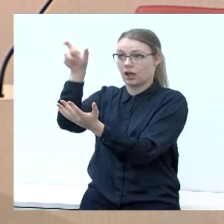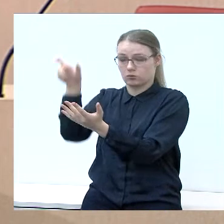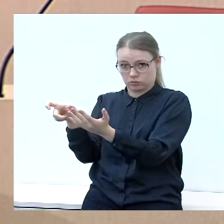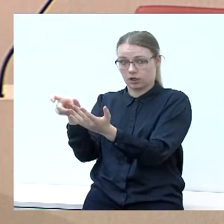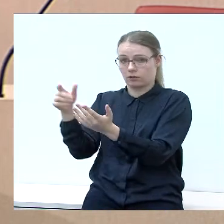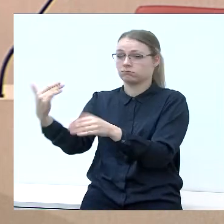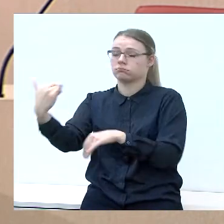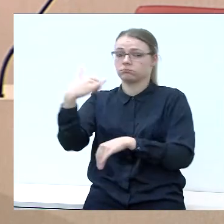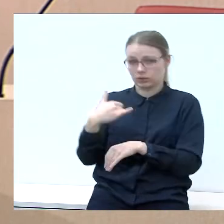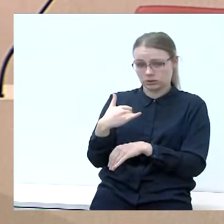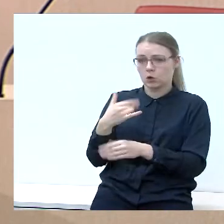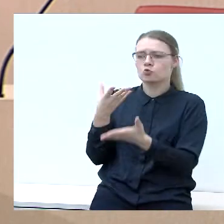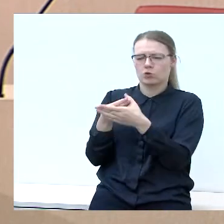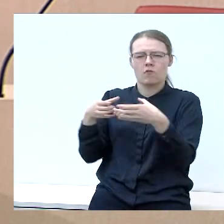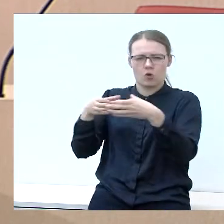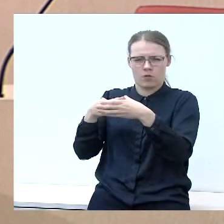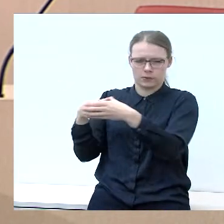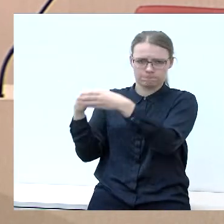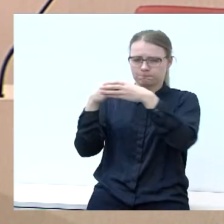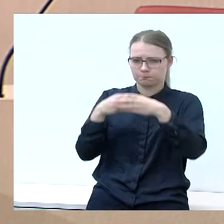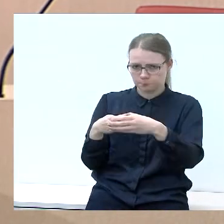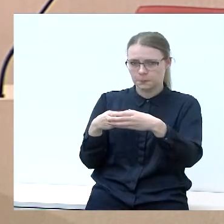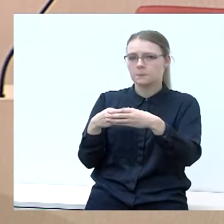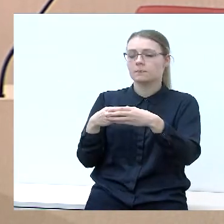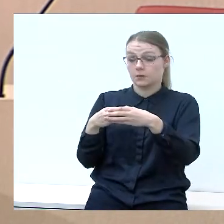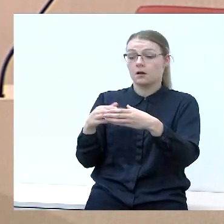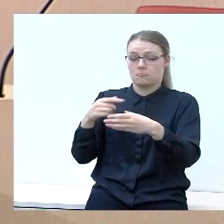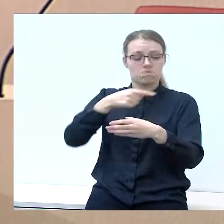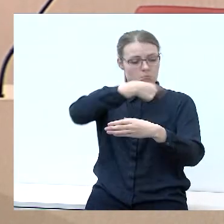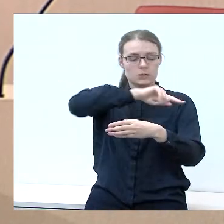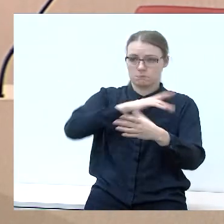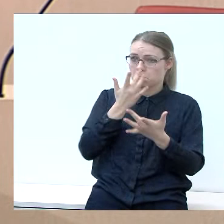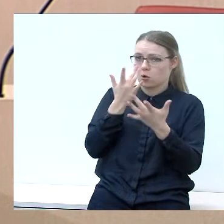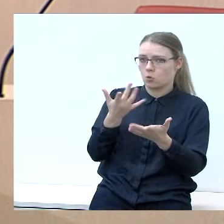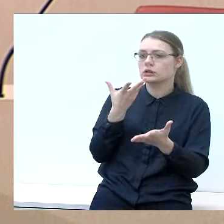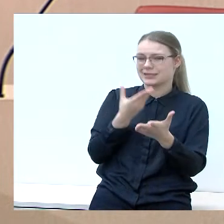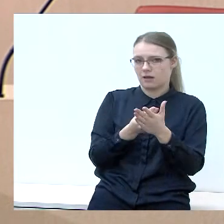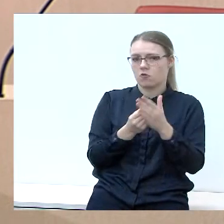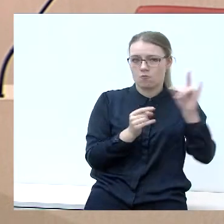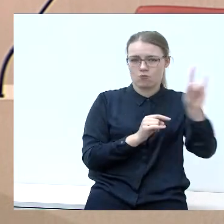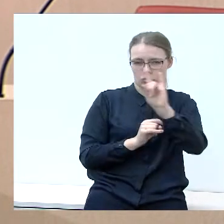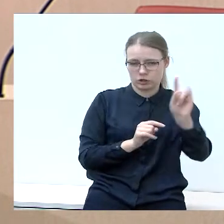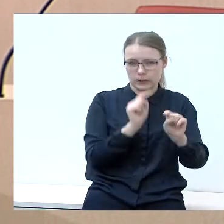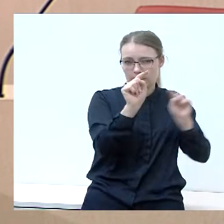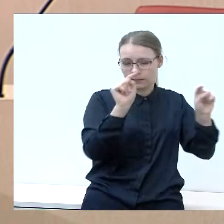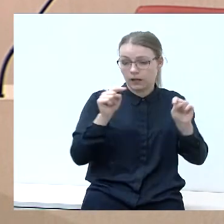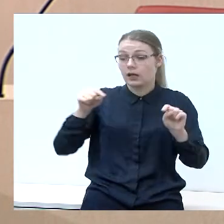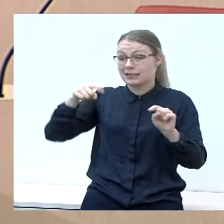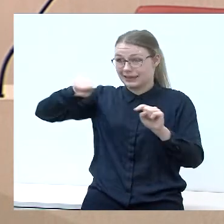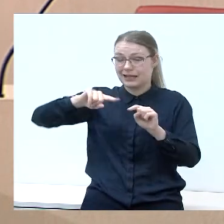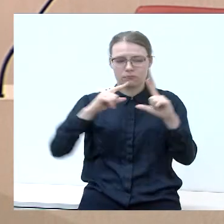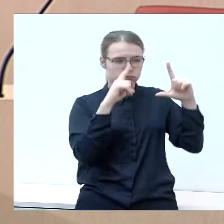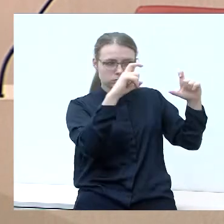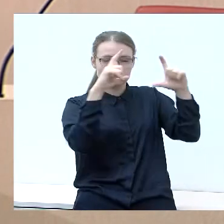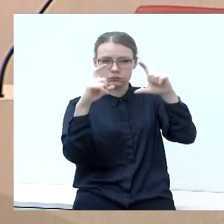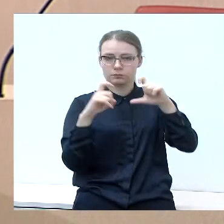komanda. Ir mes parodėme mūsų sinagogas, jie nusifotografavo viską.